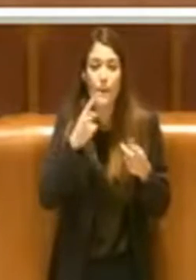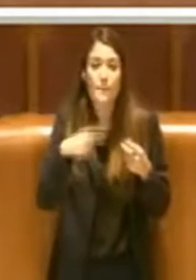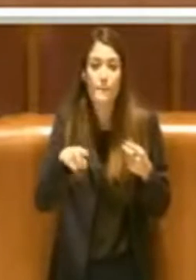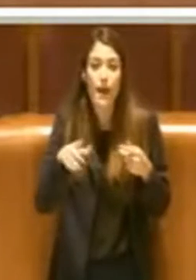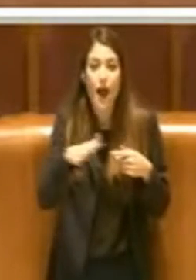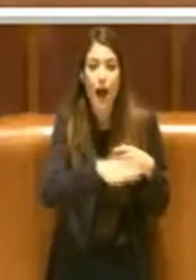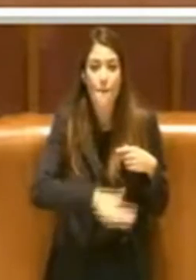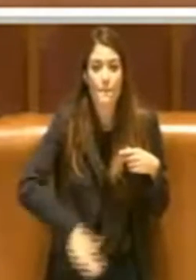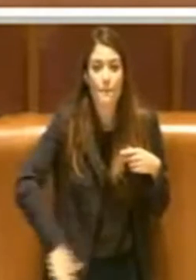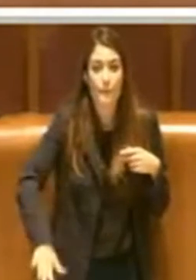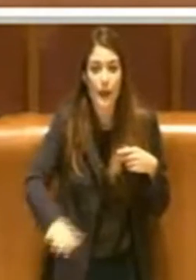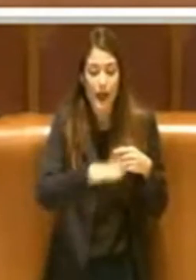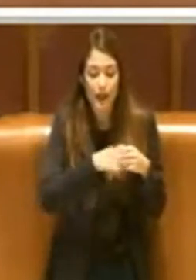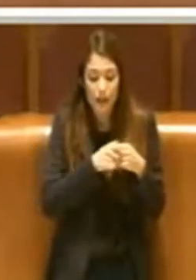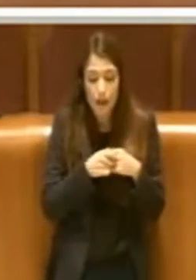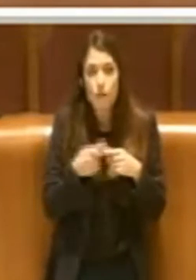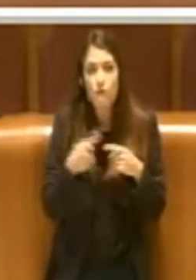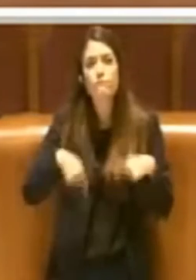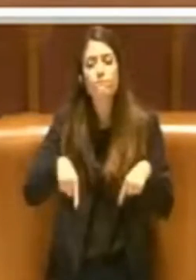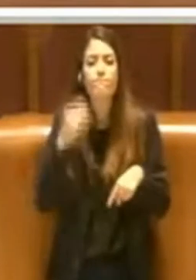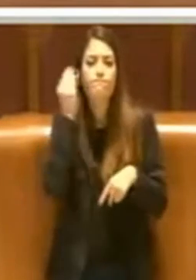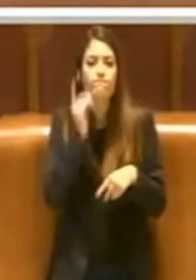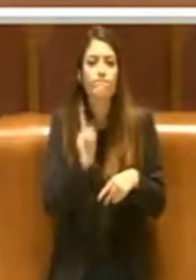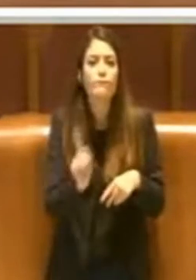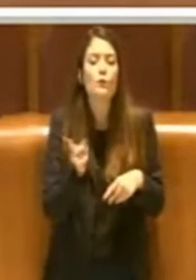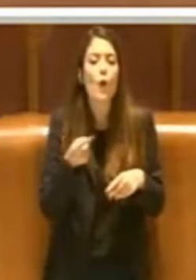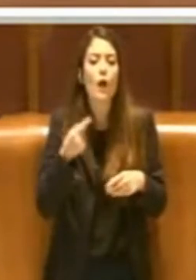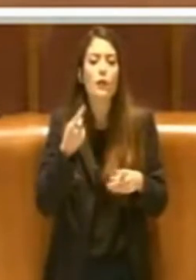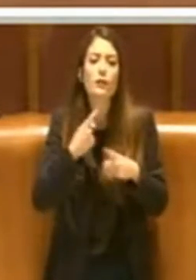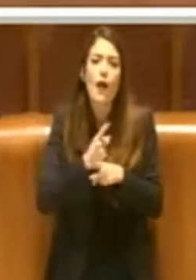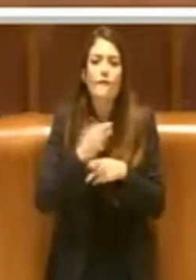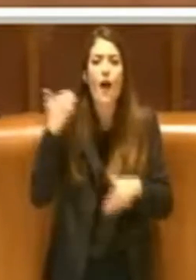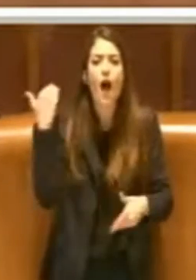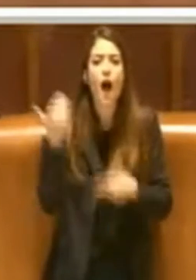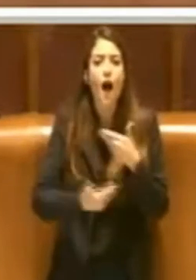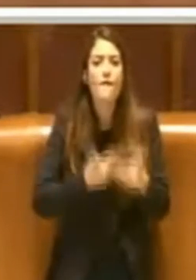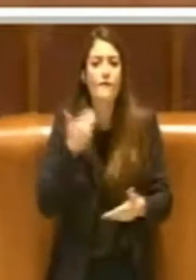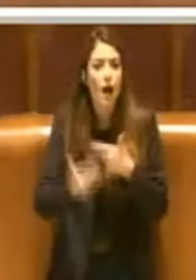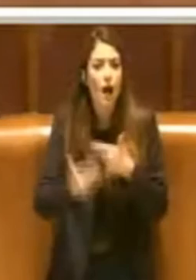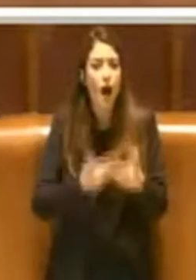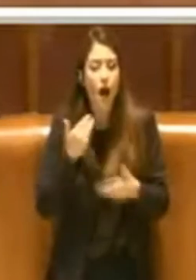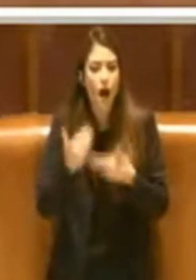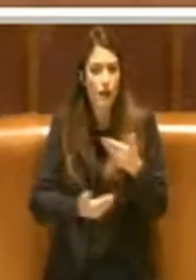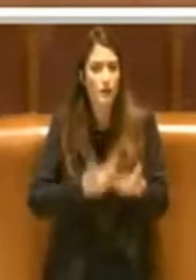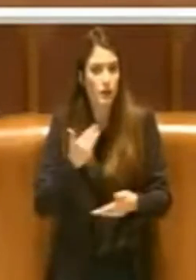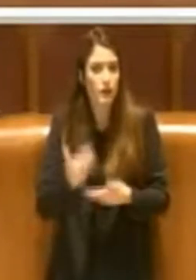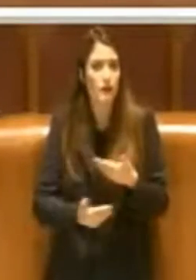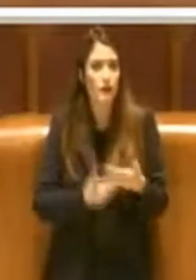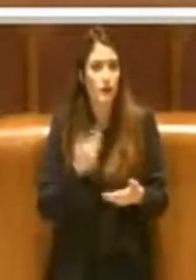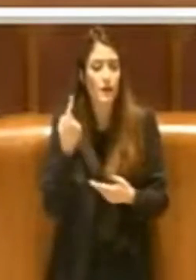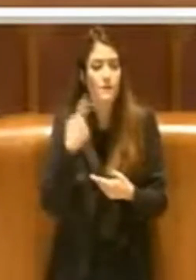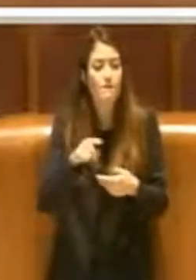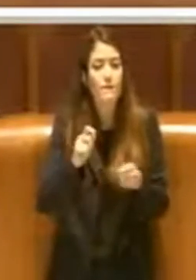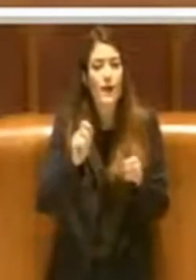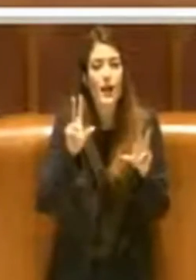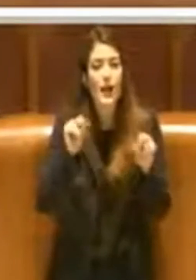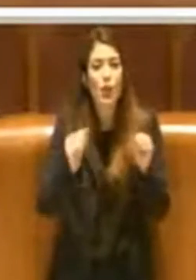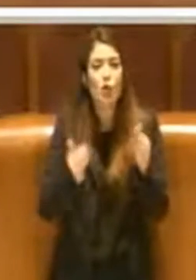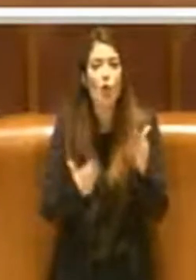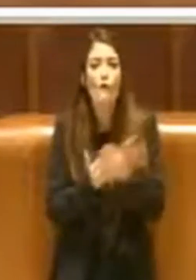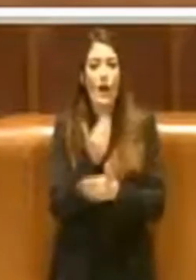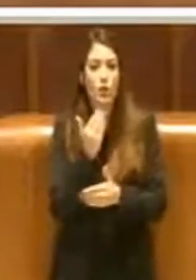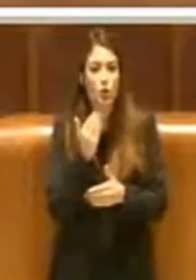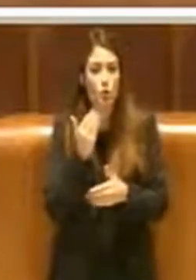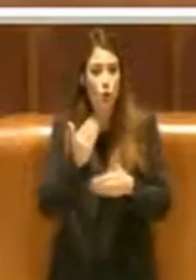dobbiamo sicuramente portare avanti una transizione verso l'innovazione o al contrario,